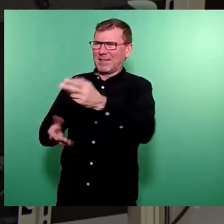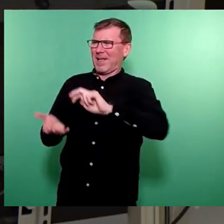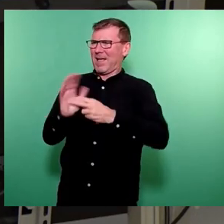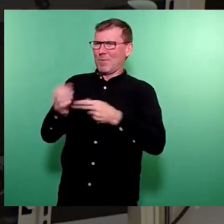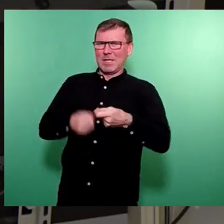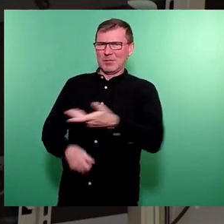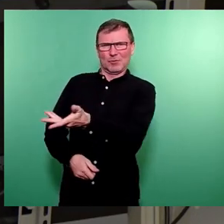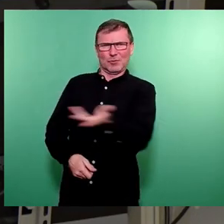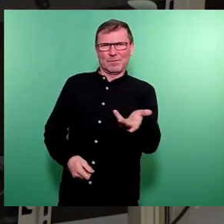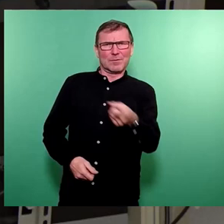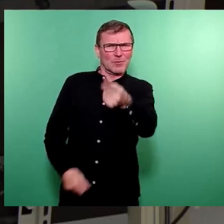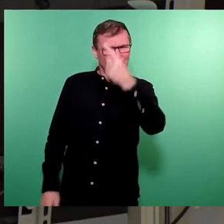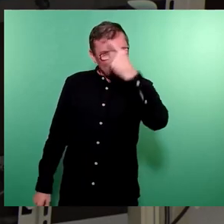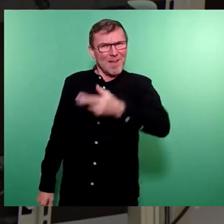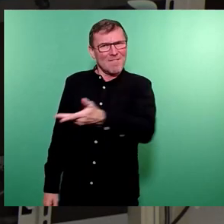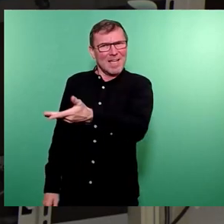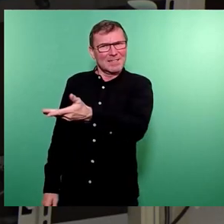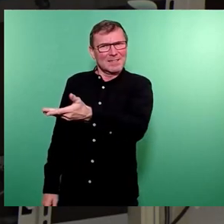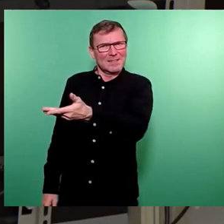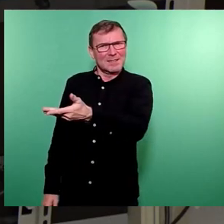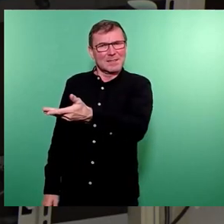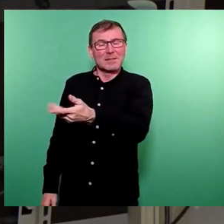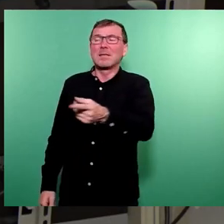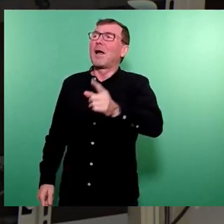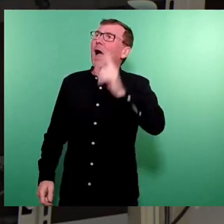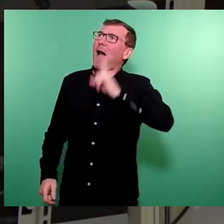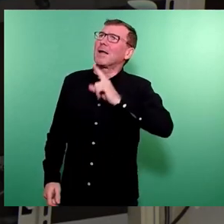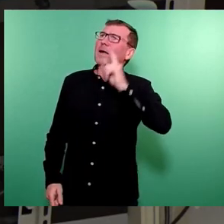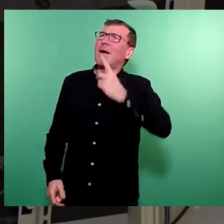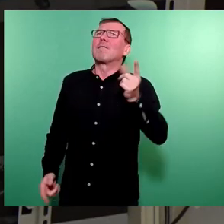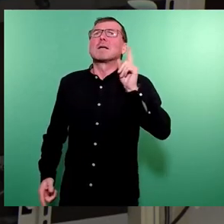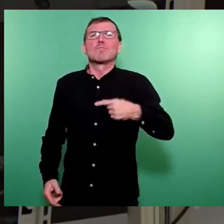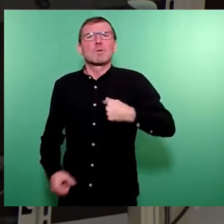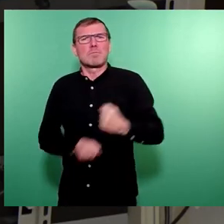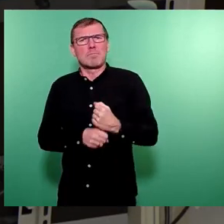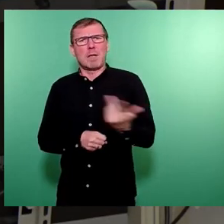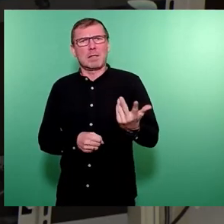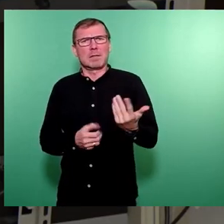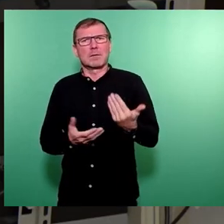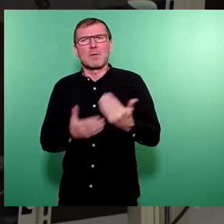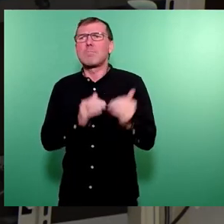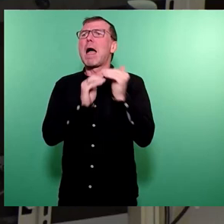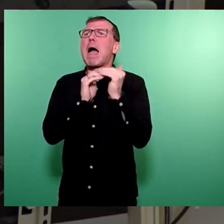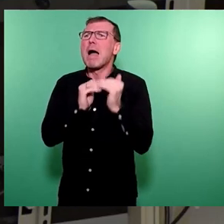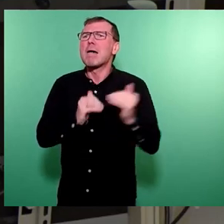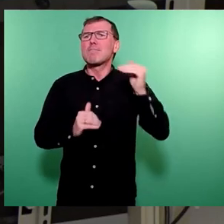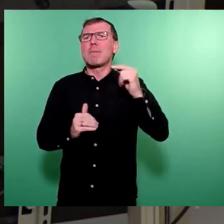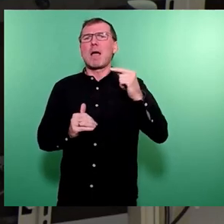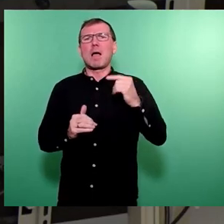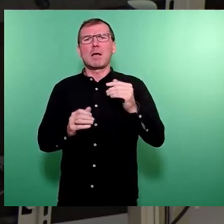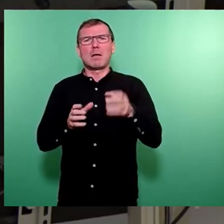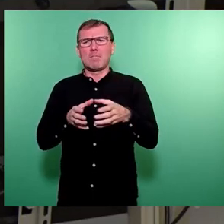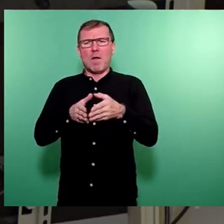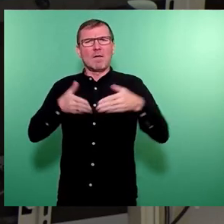Geschäft. Du weißt eigentlich, was man tun muss, ist, um Mehrheiten zu bekommen. Ich